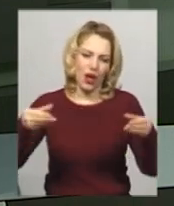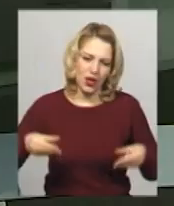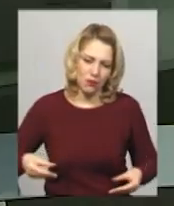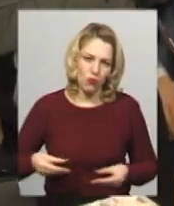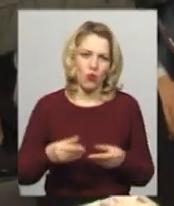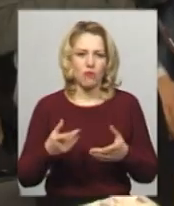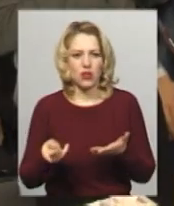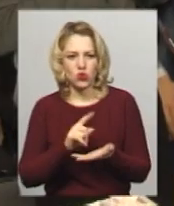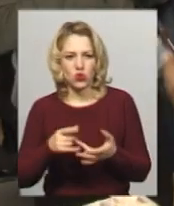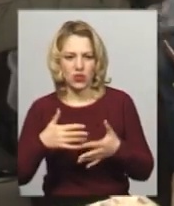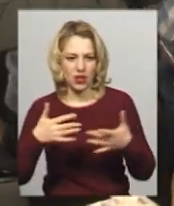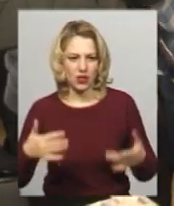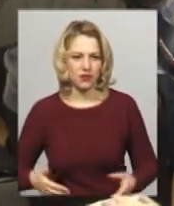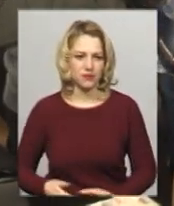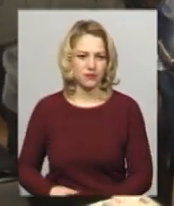Гуменний.